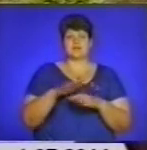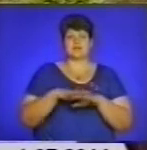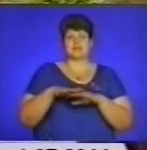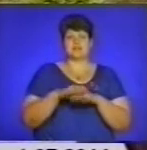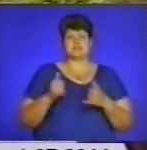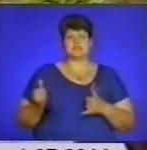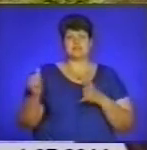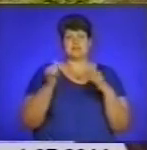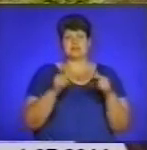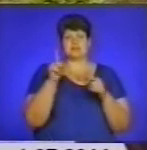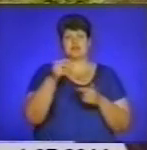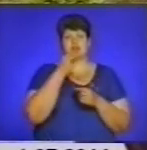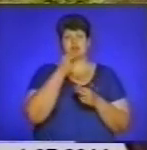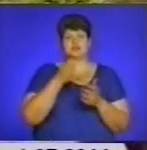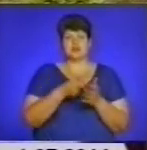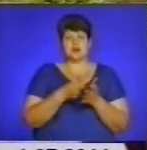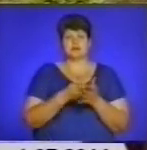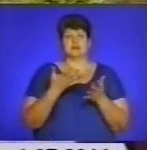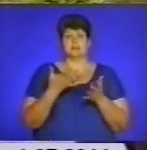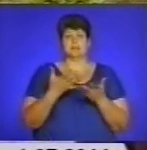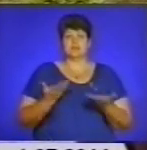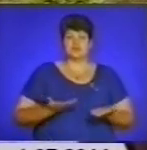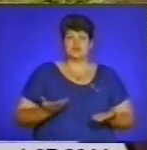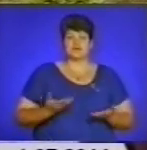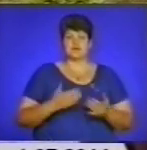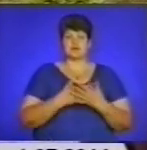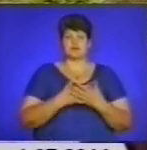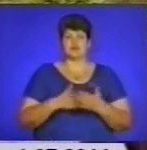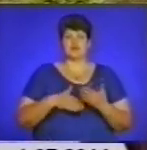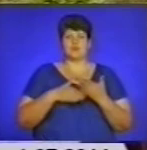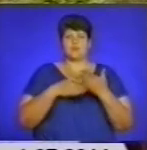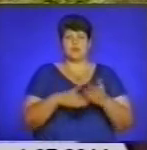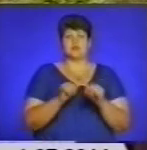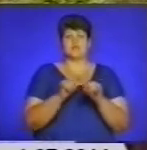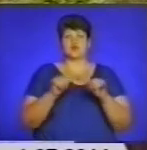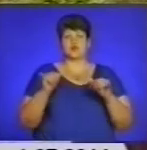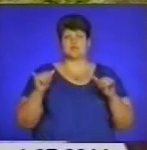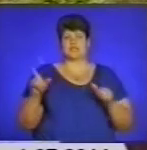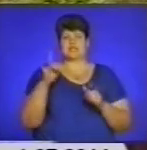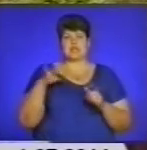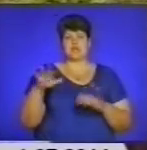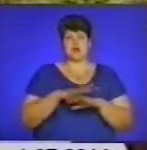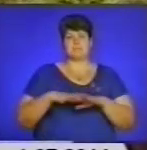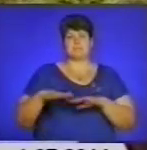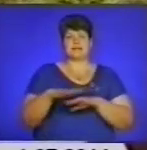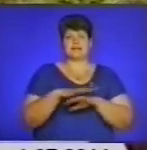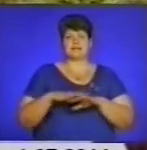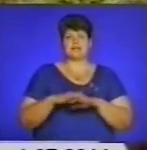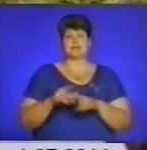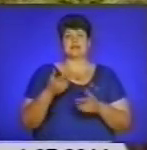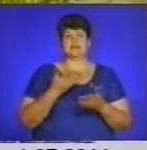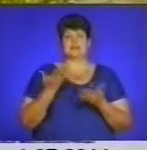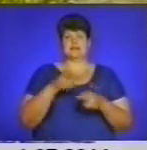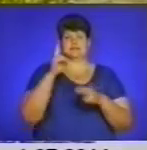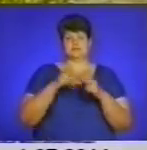забезпечували їх харчами, проживанням, активно допомагали розвитку Євромайдану, який завершився